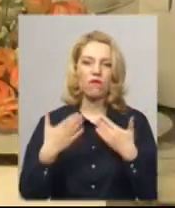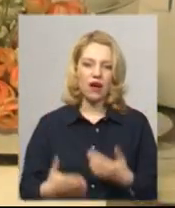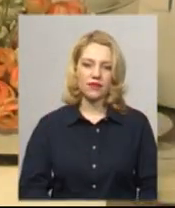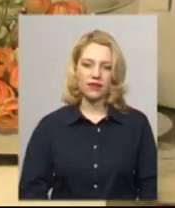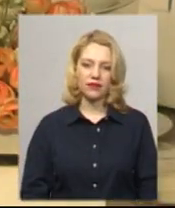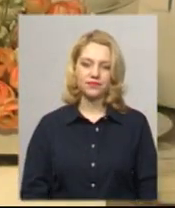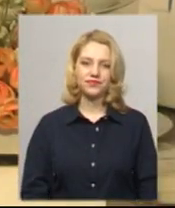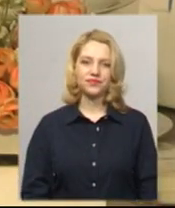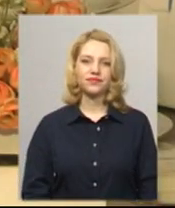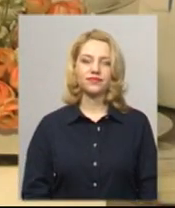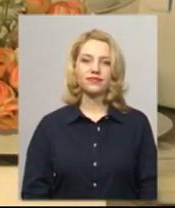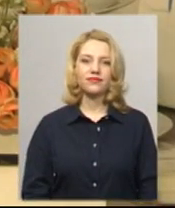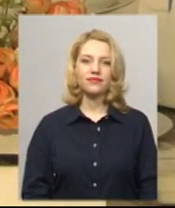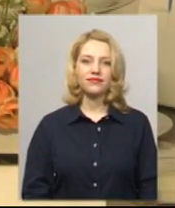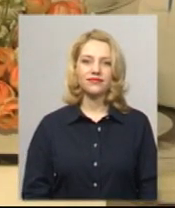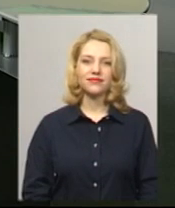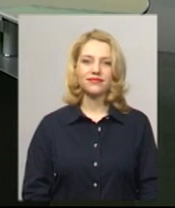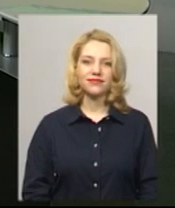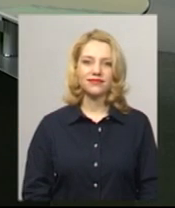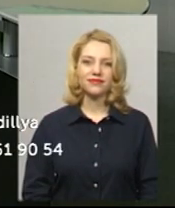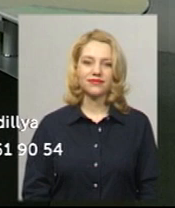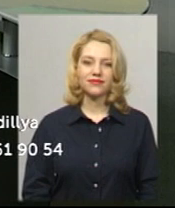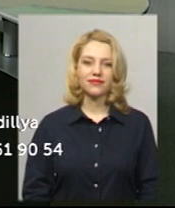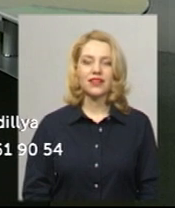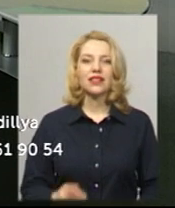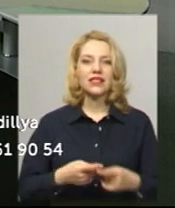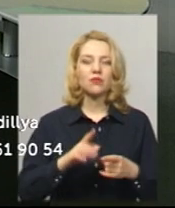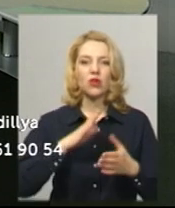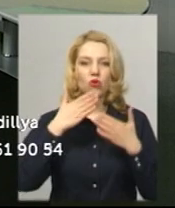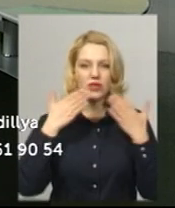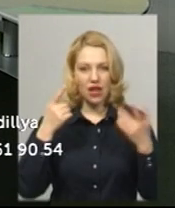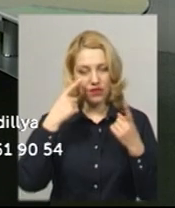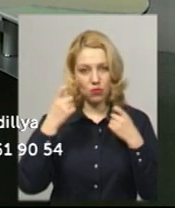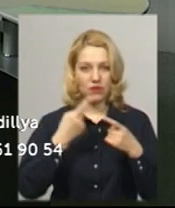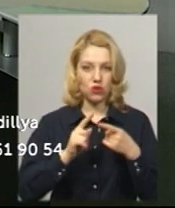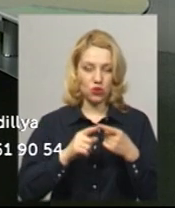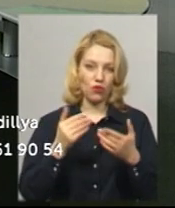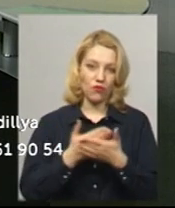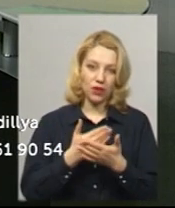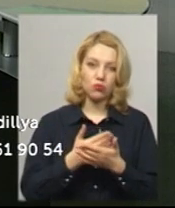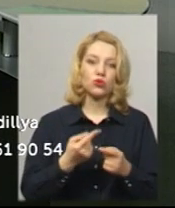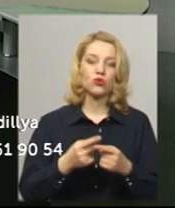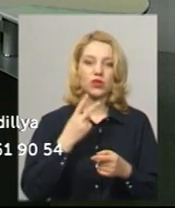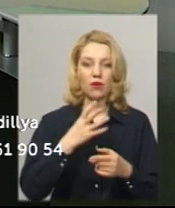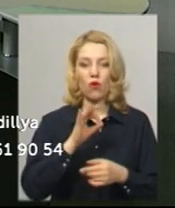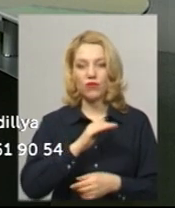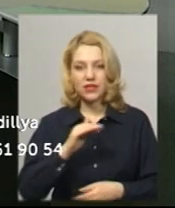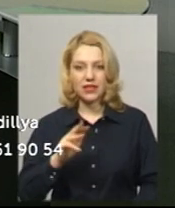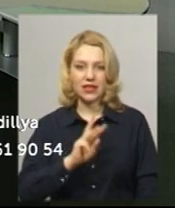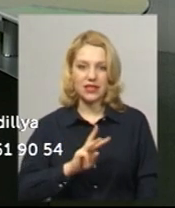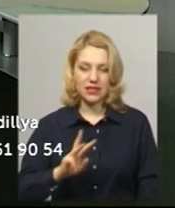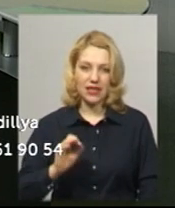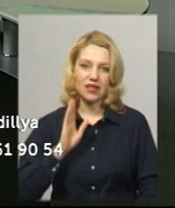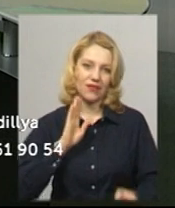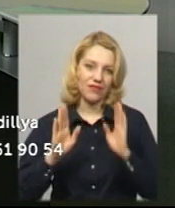Кривий. Новини на Суспільному. Хмельницький. Це остання інформація цього випуску. Більше дивіться на нашому офіційному сайті та на